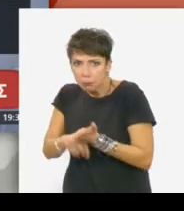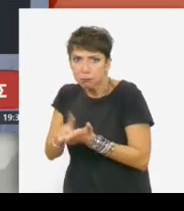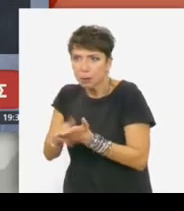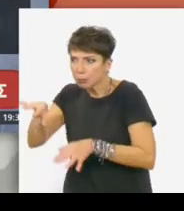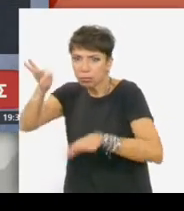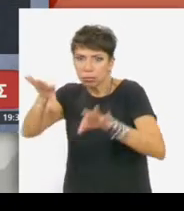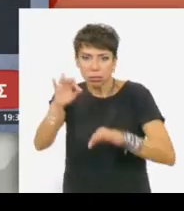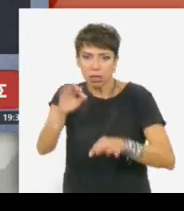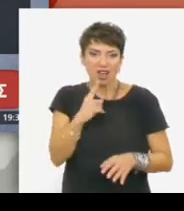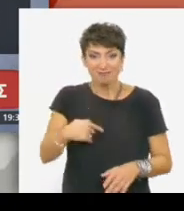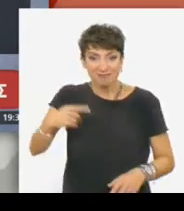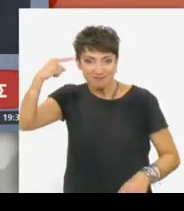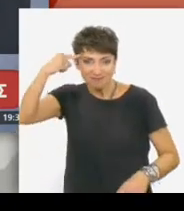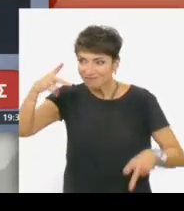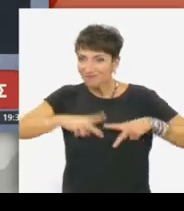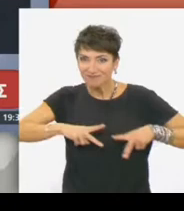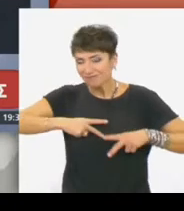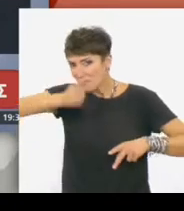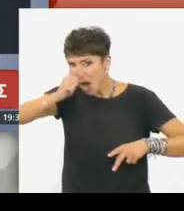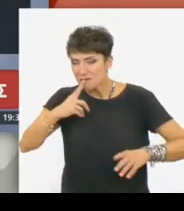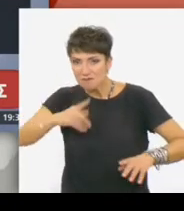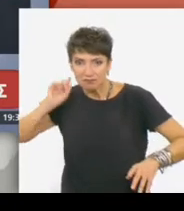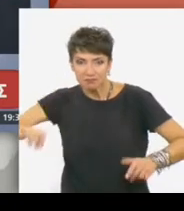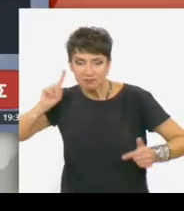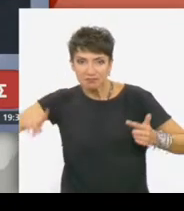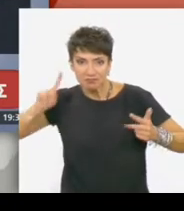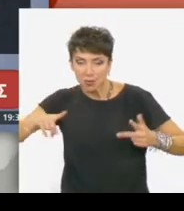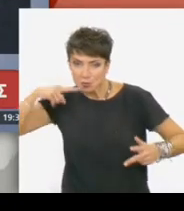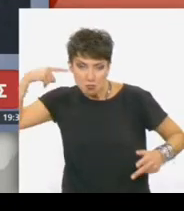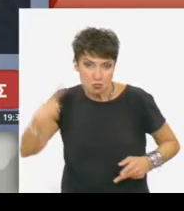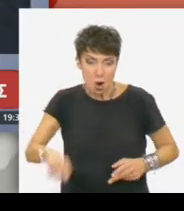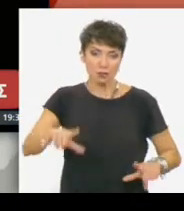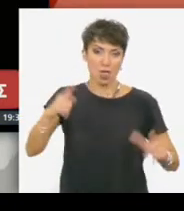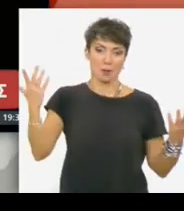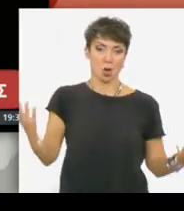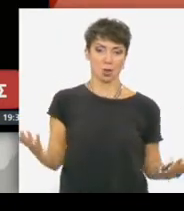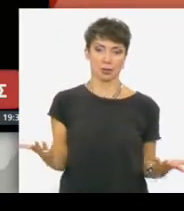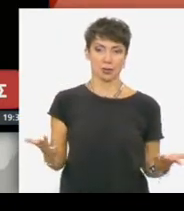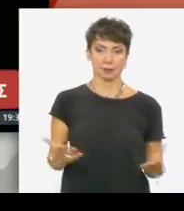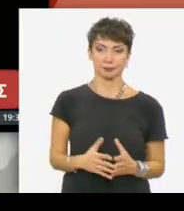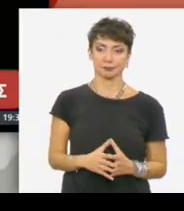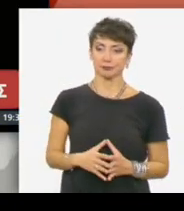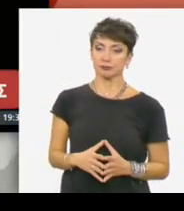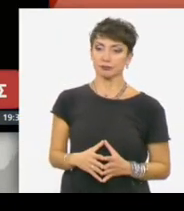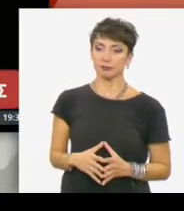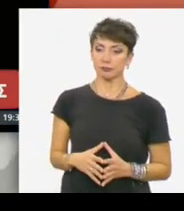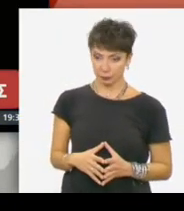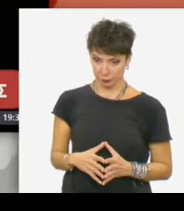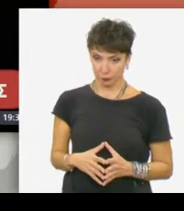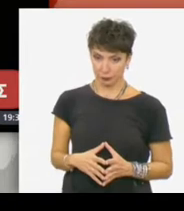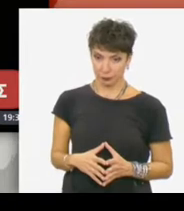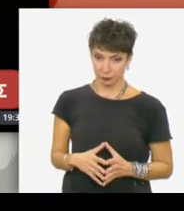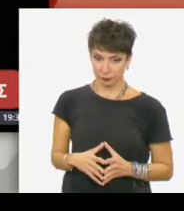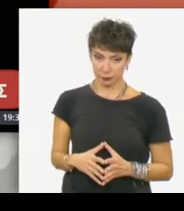πρωτοφανή κυβερνητική ομολογία διάπραξης παρανομιών που προσβάλλουν την ίδια τη δημοκρατία. Την έντονη δυσαρέσκεια της εκφράζει η αρχή